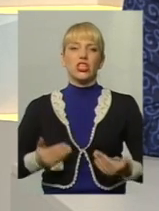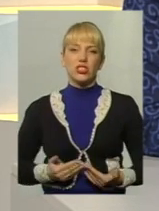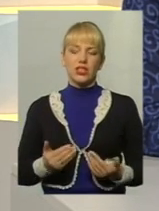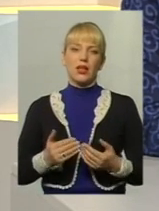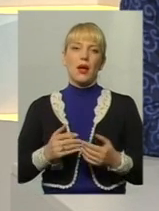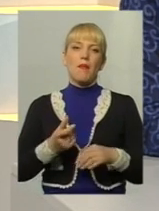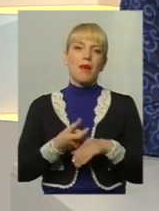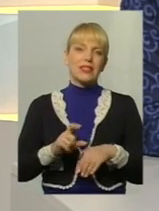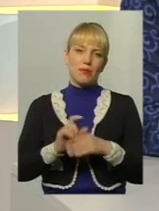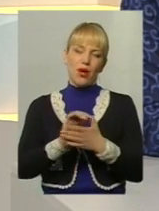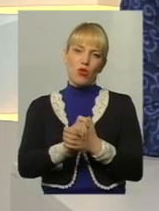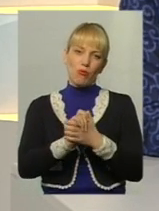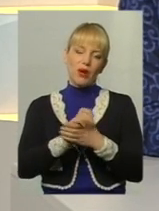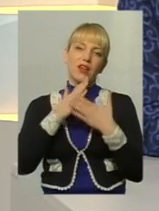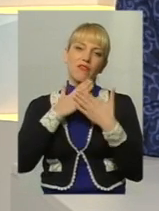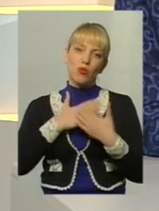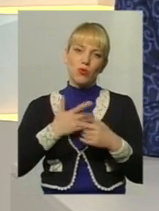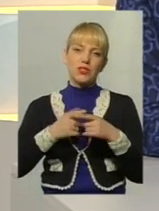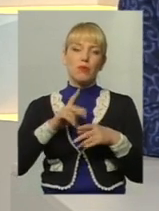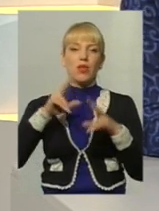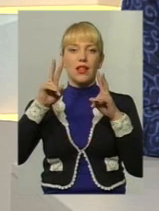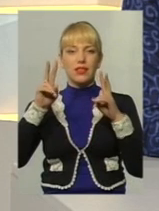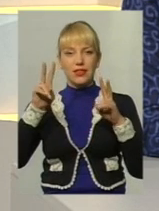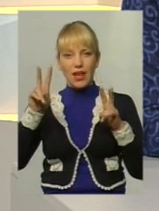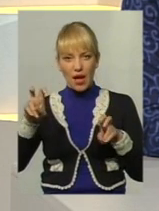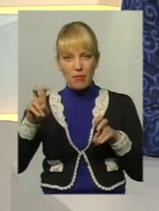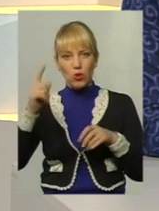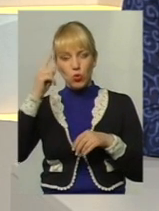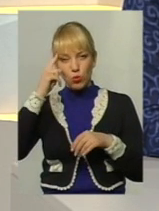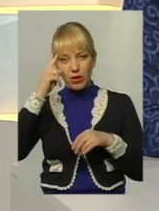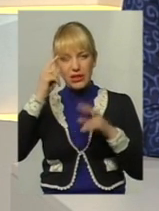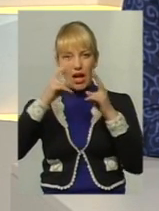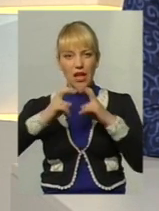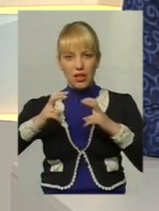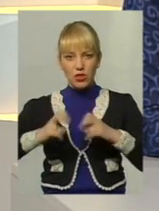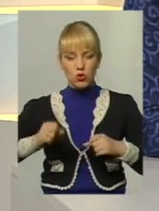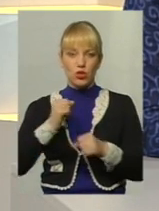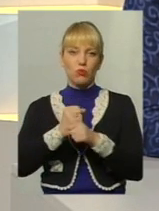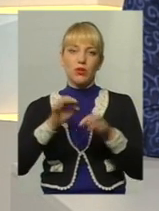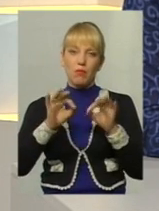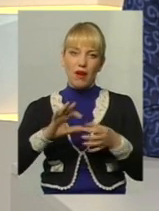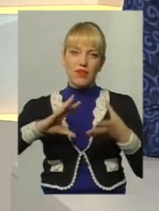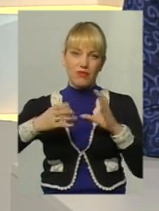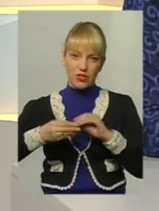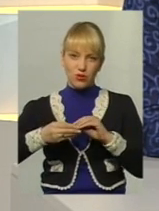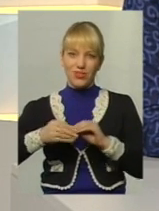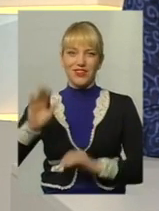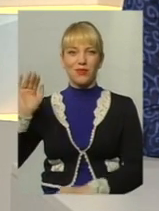максимально у мирі та любові. Це була тема. Думайте, аналізуйте, робіть правильні висновки.